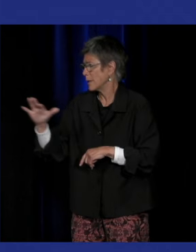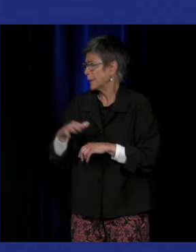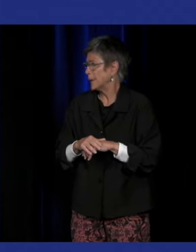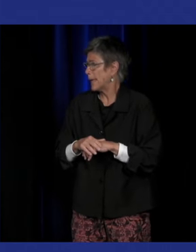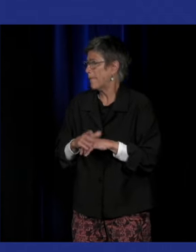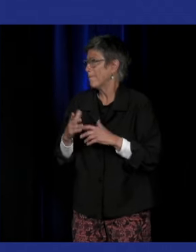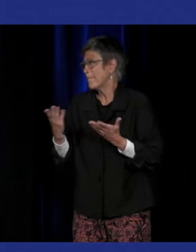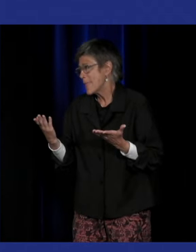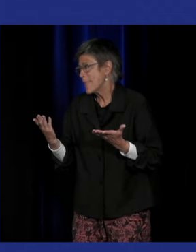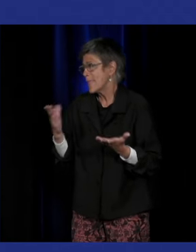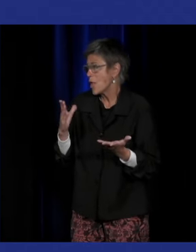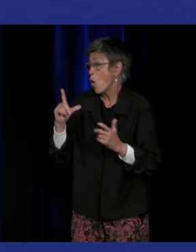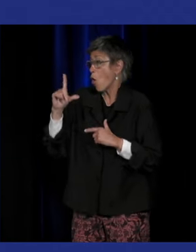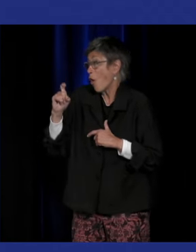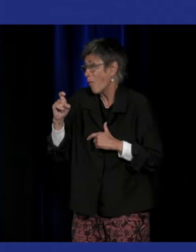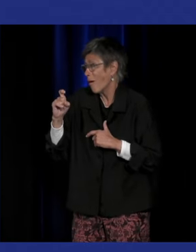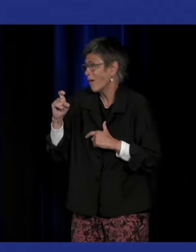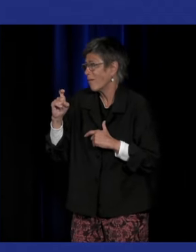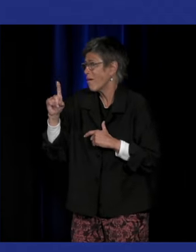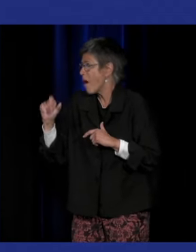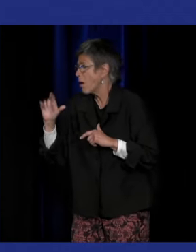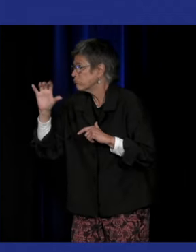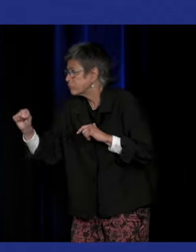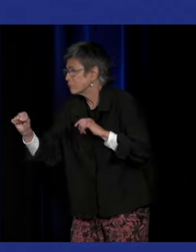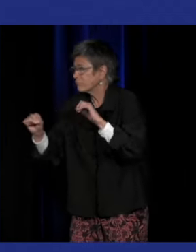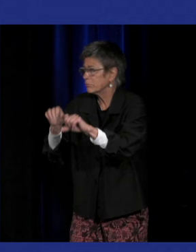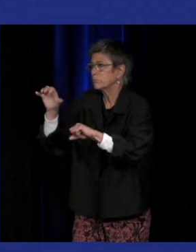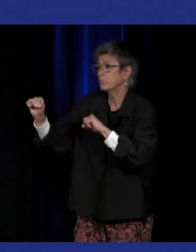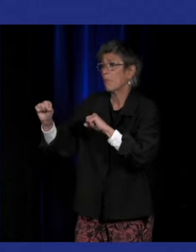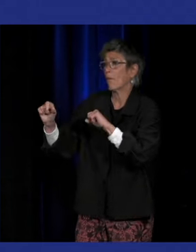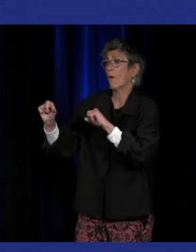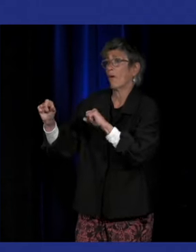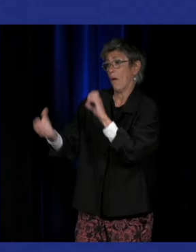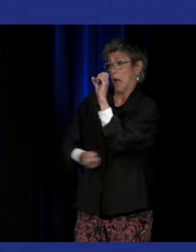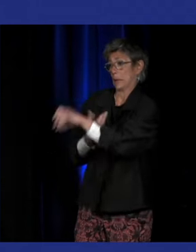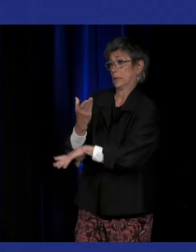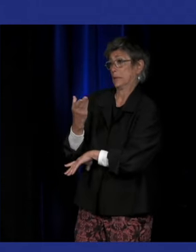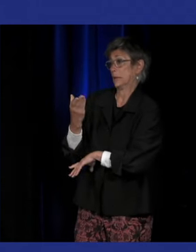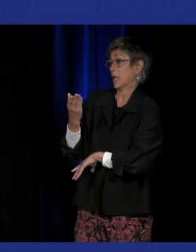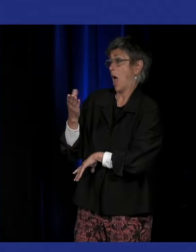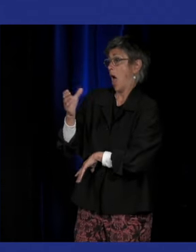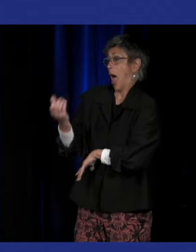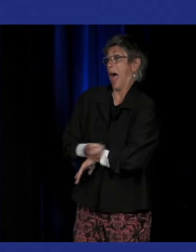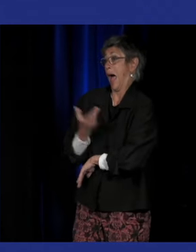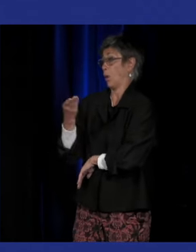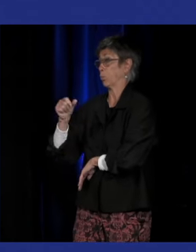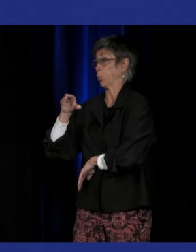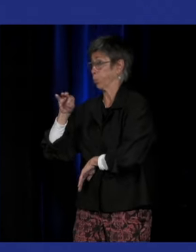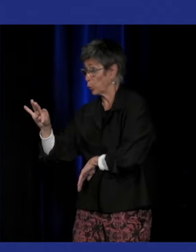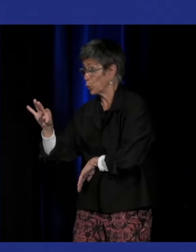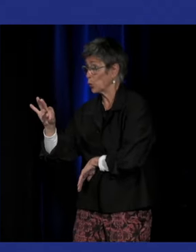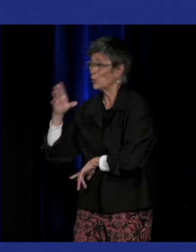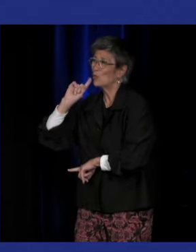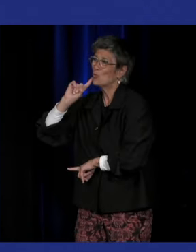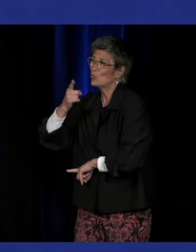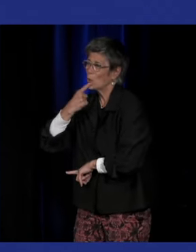on commence à travailler sur ces questions mais ces artistes d'art brut sourds en fait ils ne sont justement pas dans ce qu'on